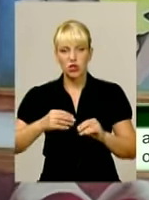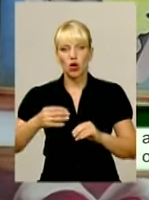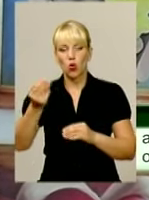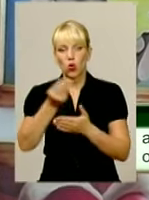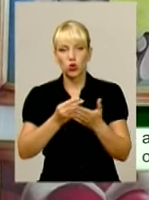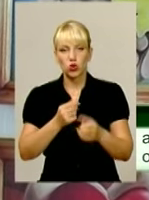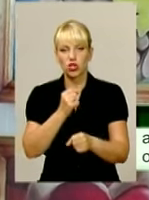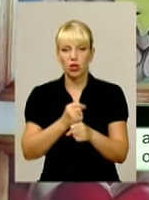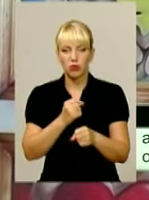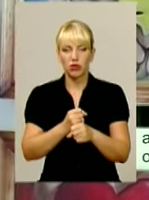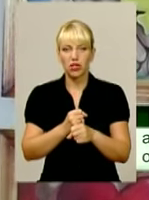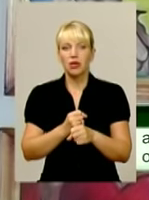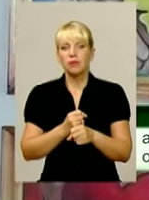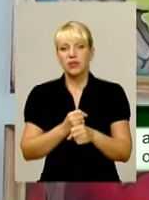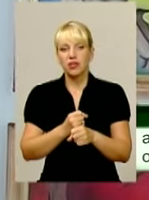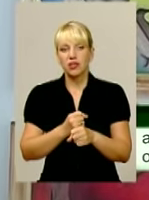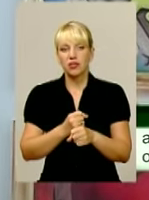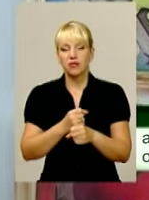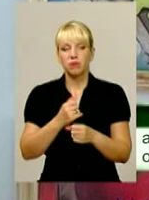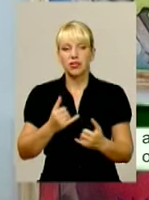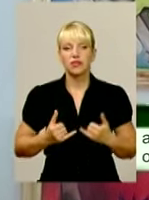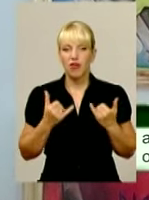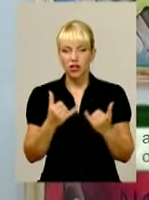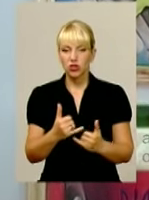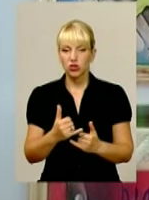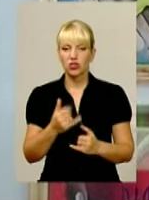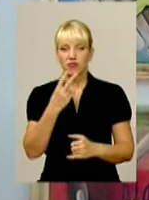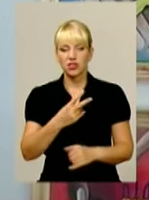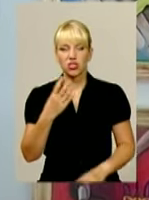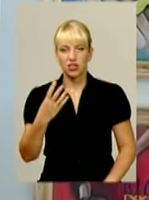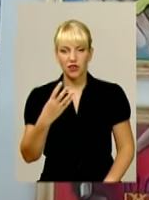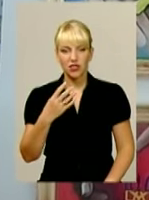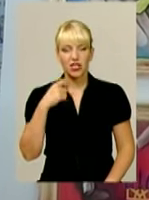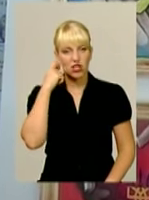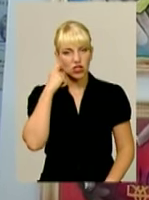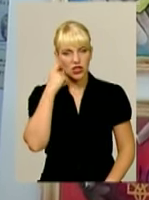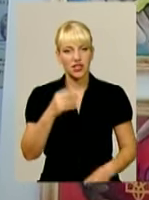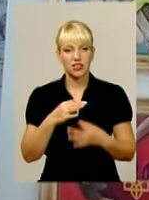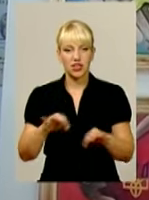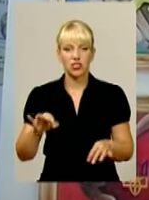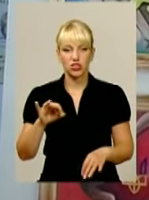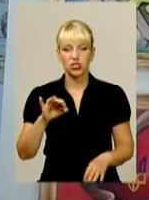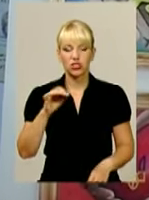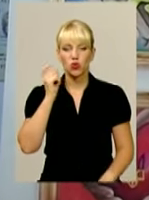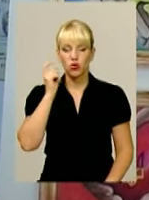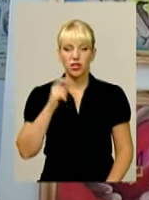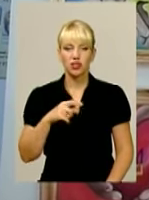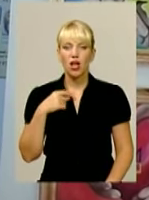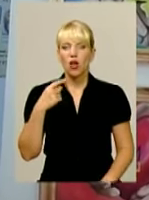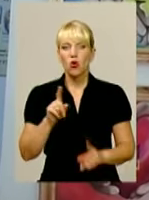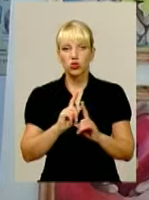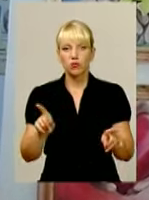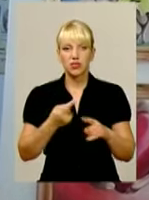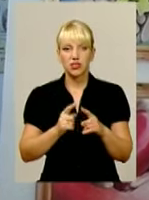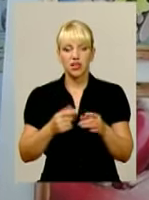та робіт декоративно-прикладного мистецтва, присвяченого 24-й річниці Незалежності України. Особливістю